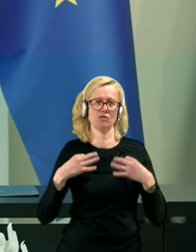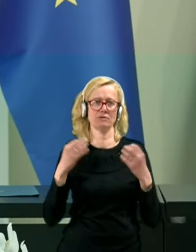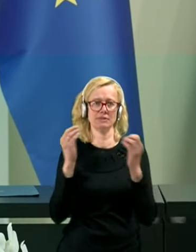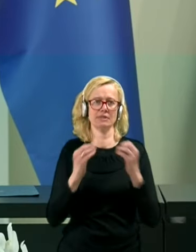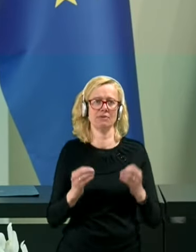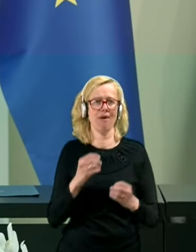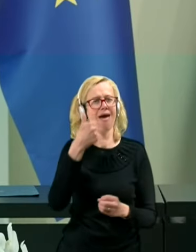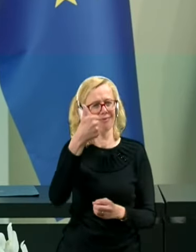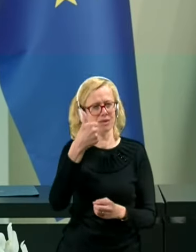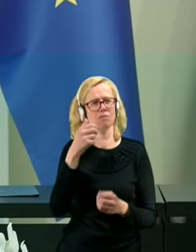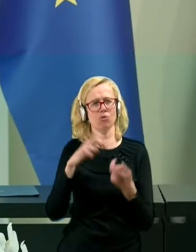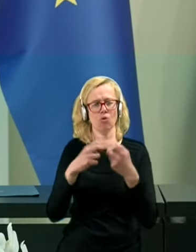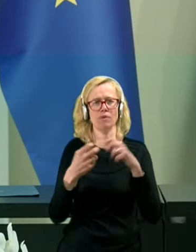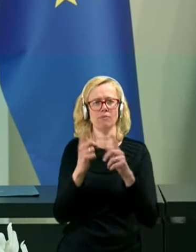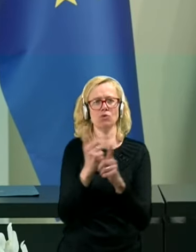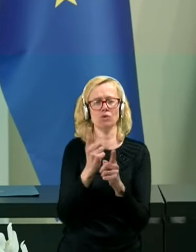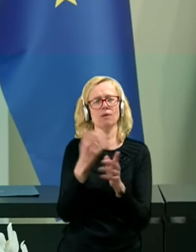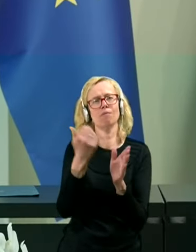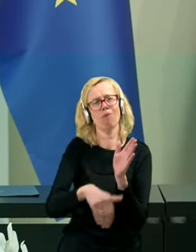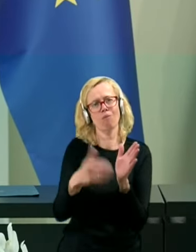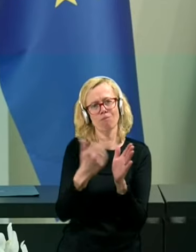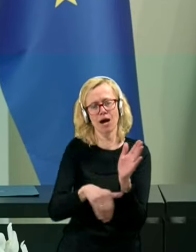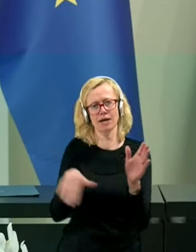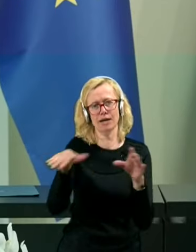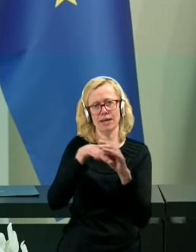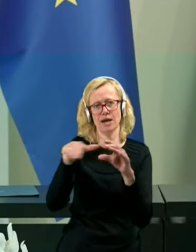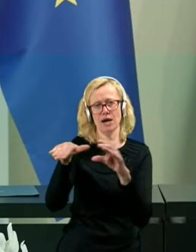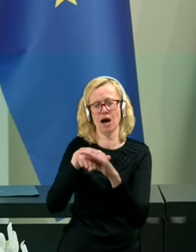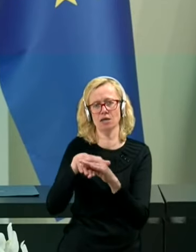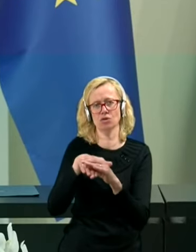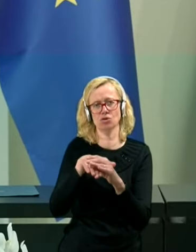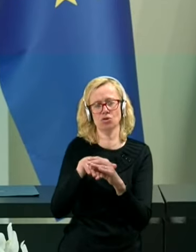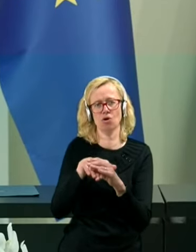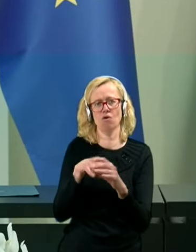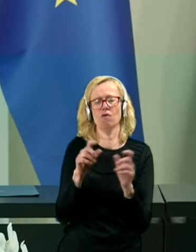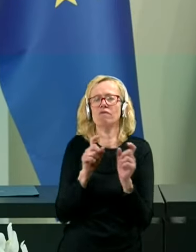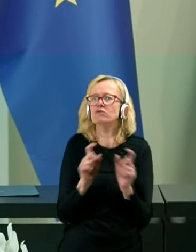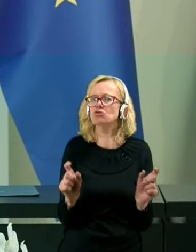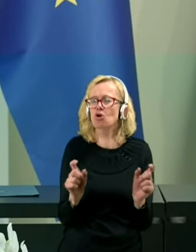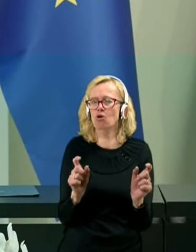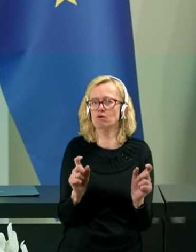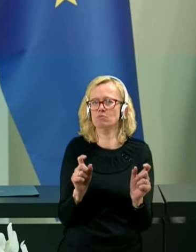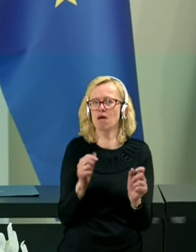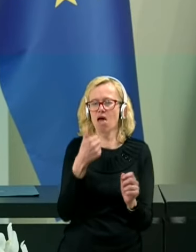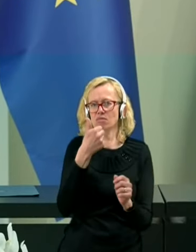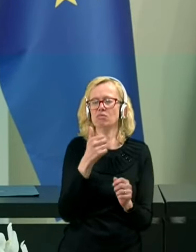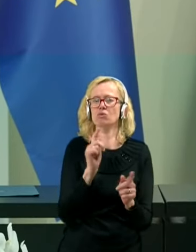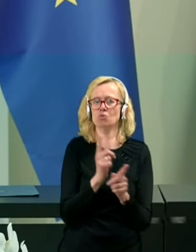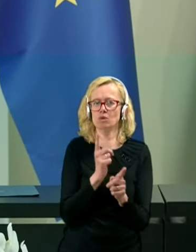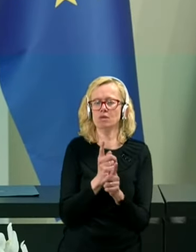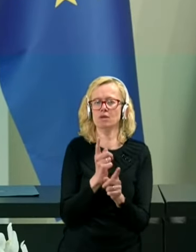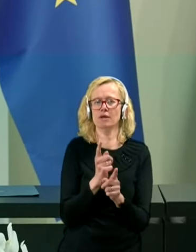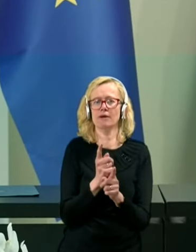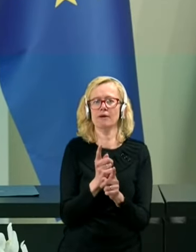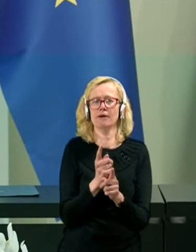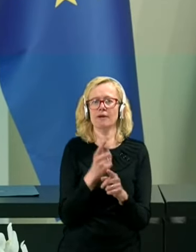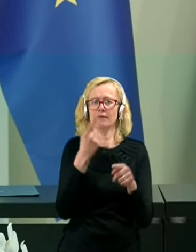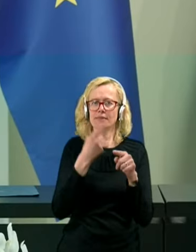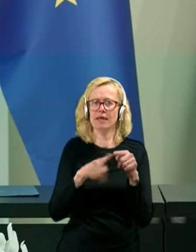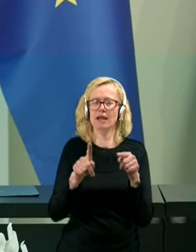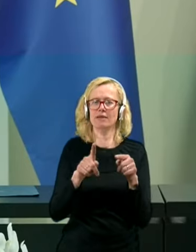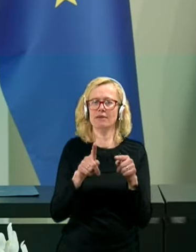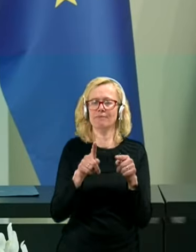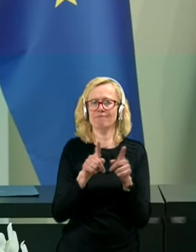problemov je pomankanje kadrov, en od zrokov za to je delni